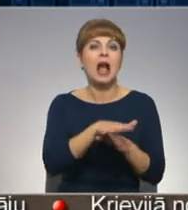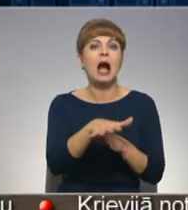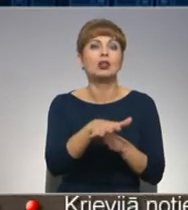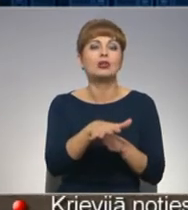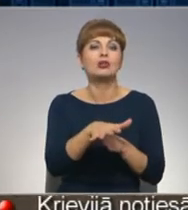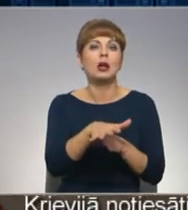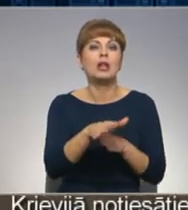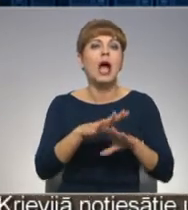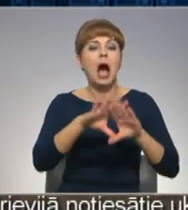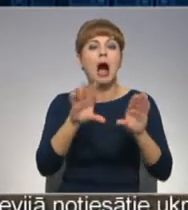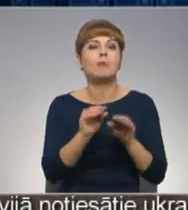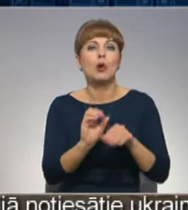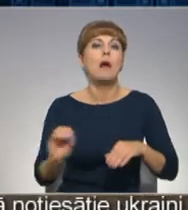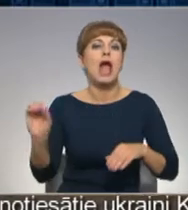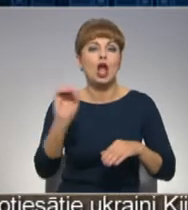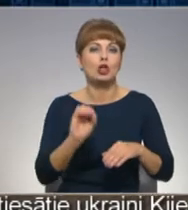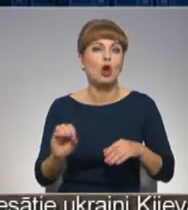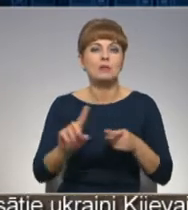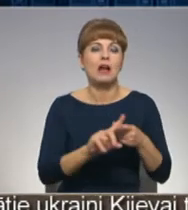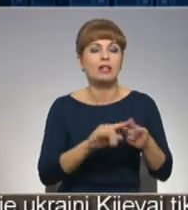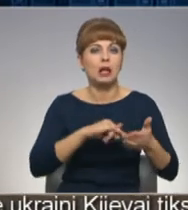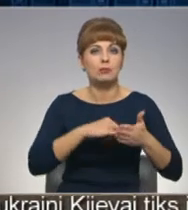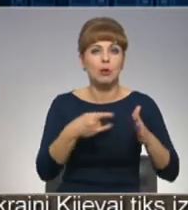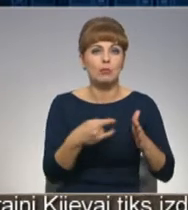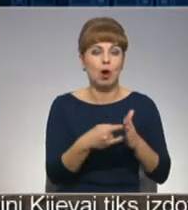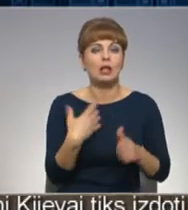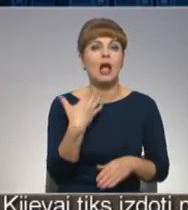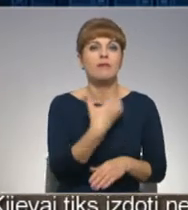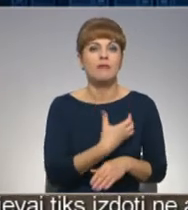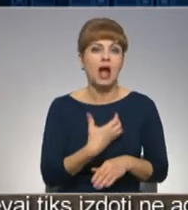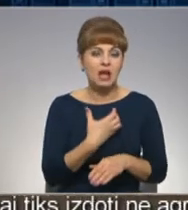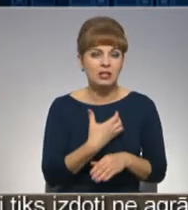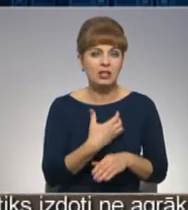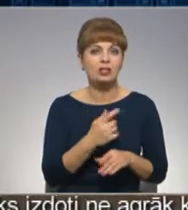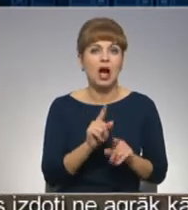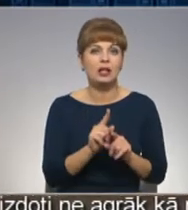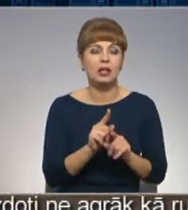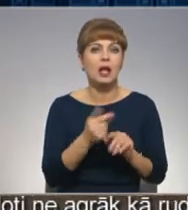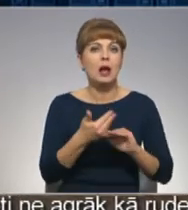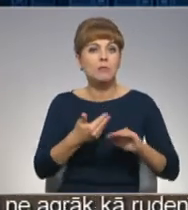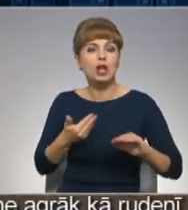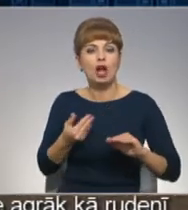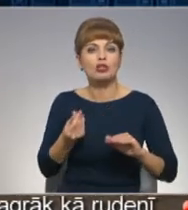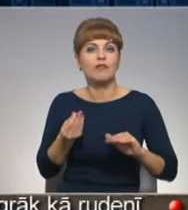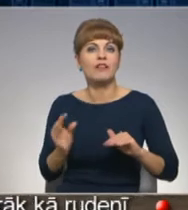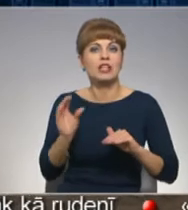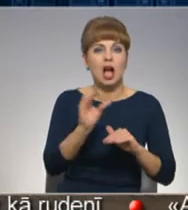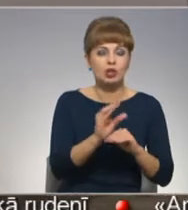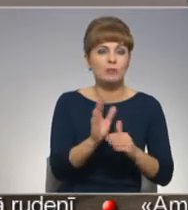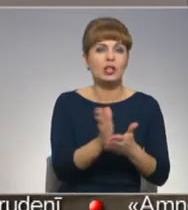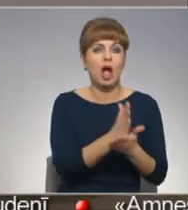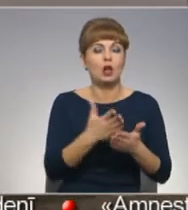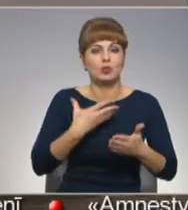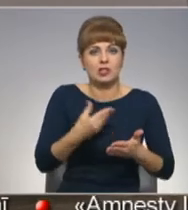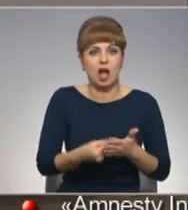apjomu Eiropas Savienības projektus, kuri vajadzīgs gan šīs priekšfinansējumus, gan arī savas daļas maksājumus.